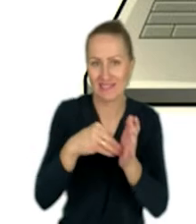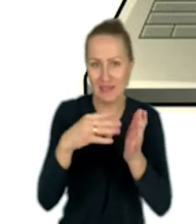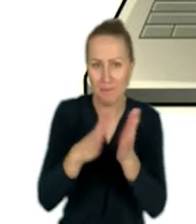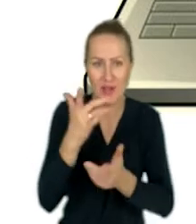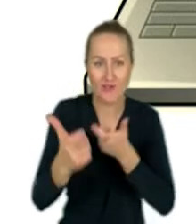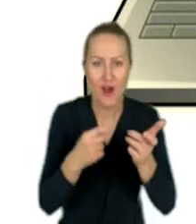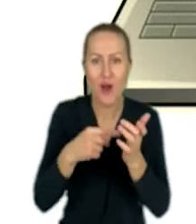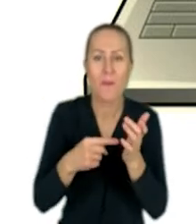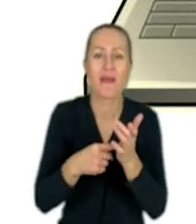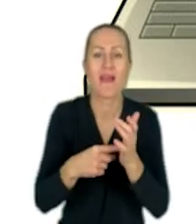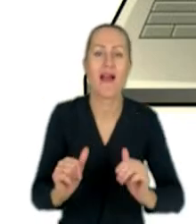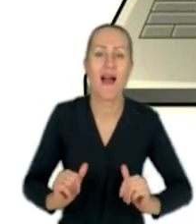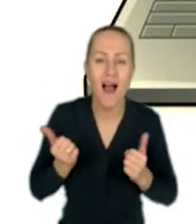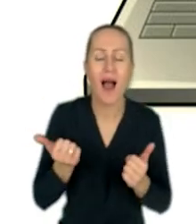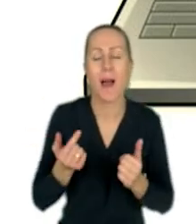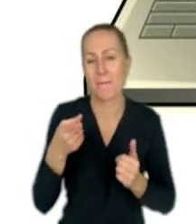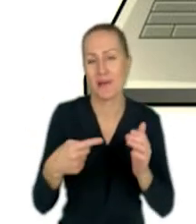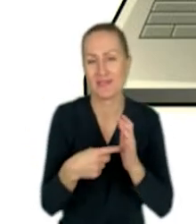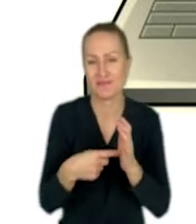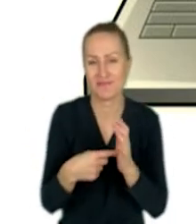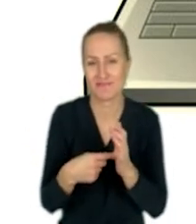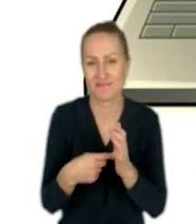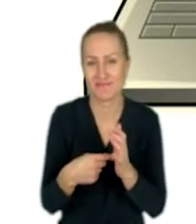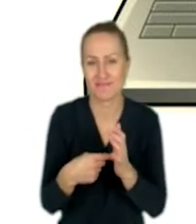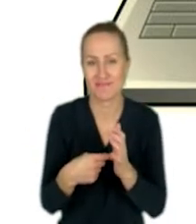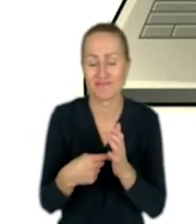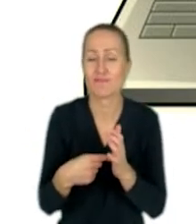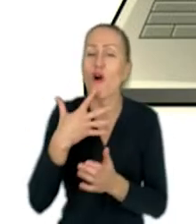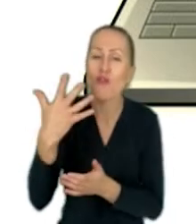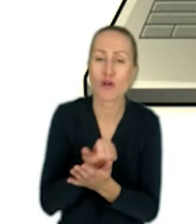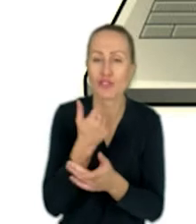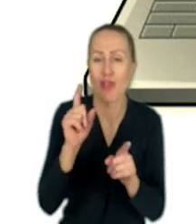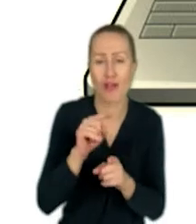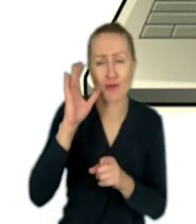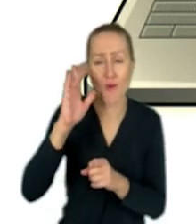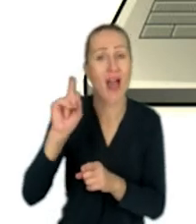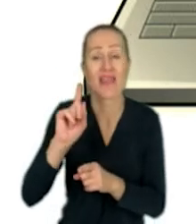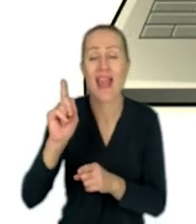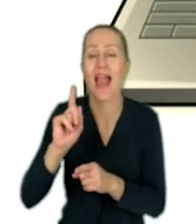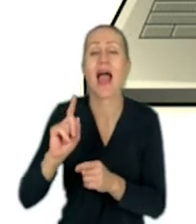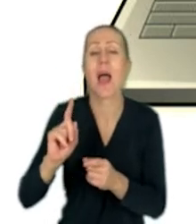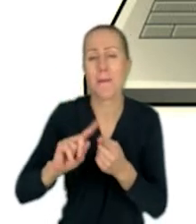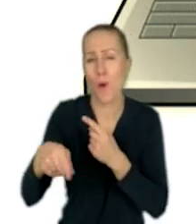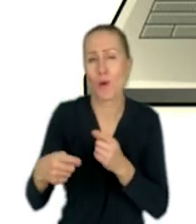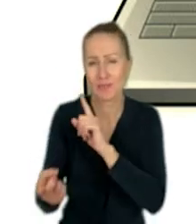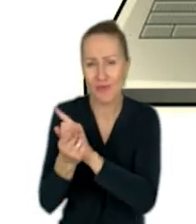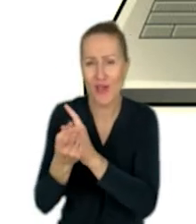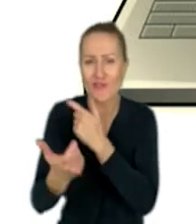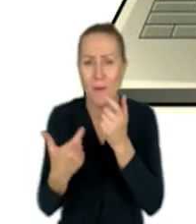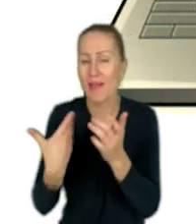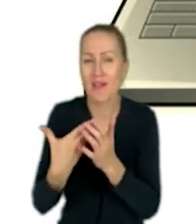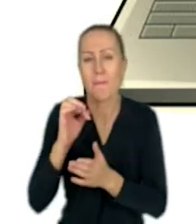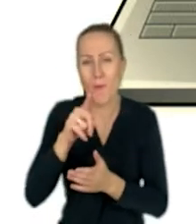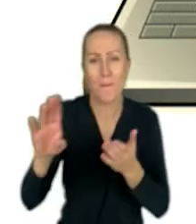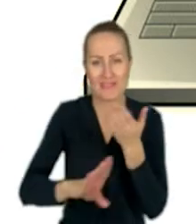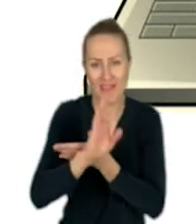żebyście sobie korzystali z niego później, jak skończy się nasze spotkanie, bo ta prezentacja będzie w